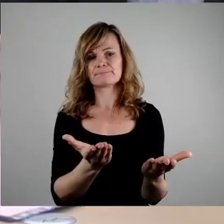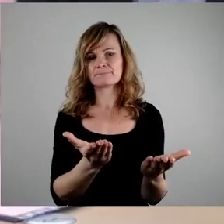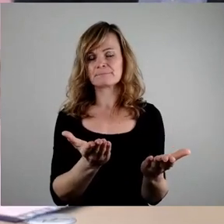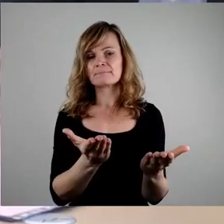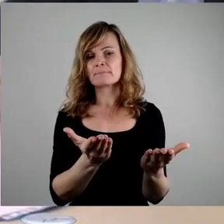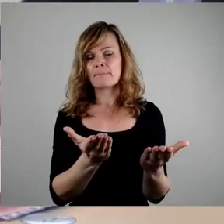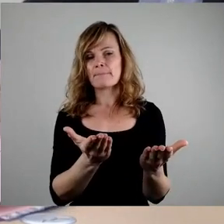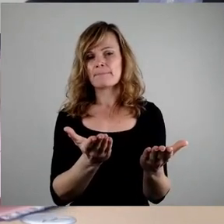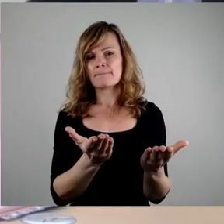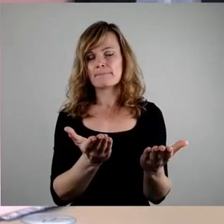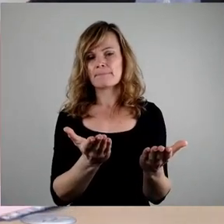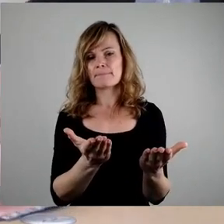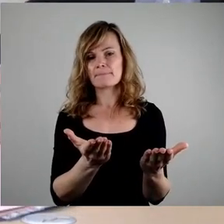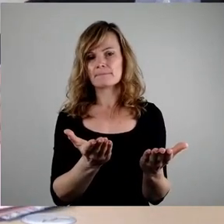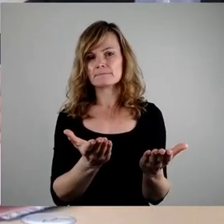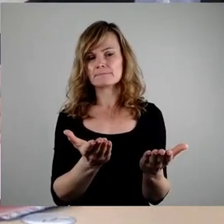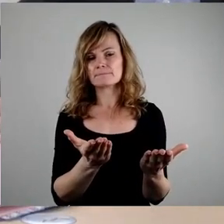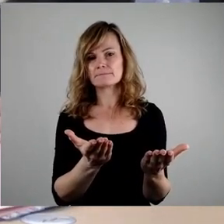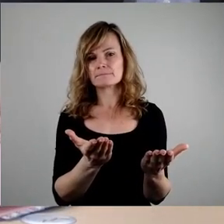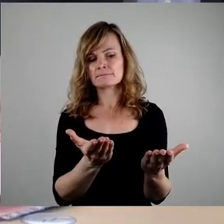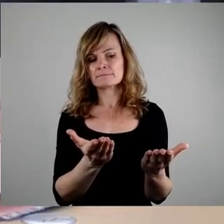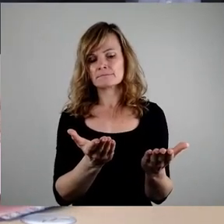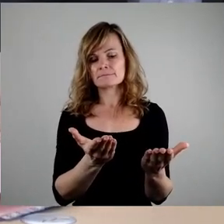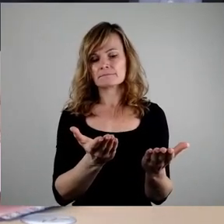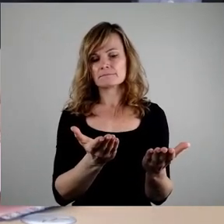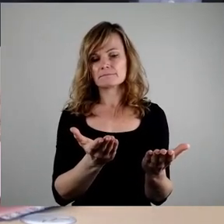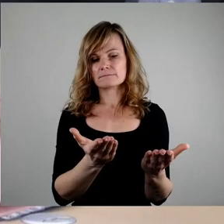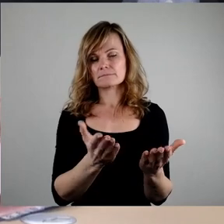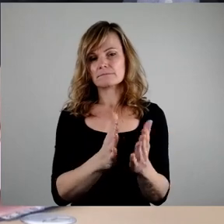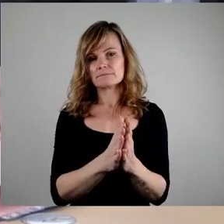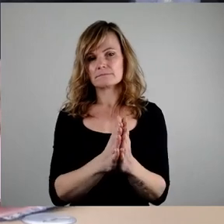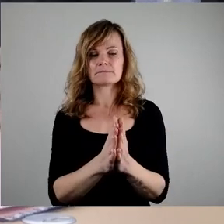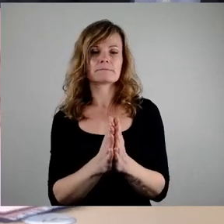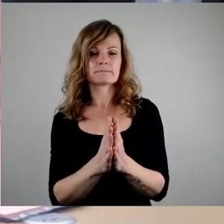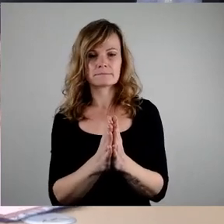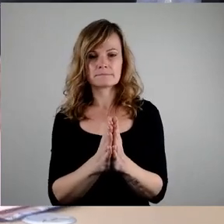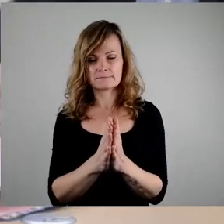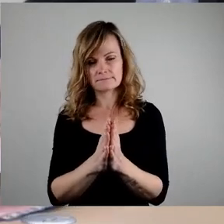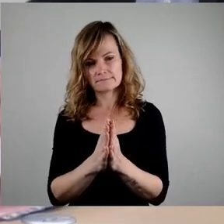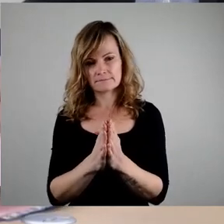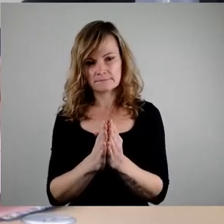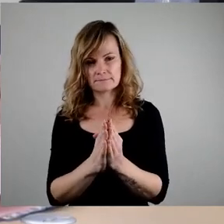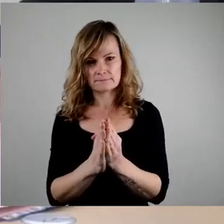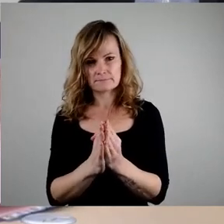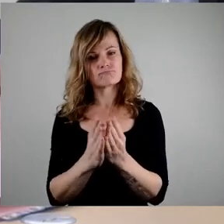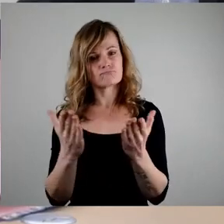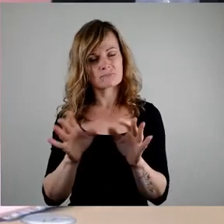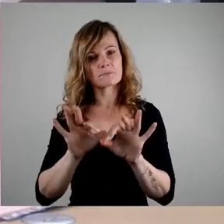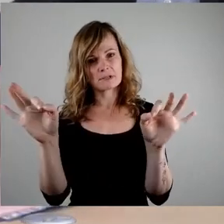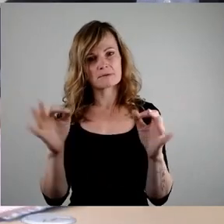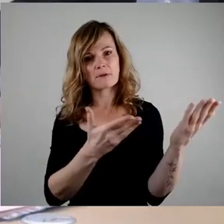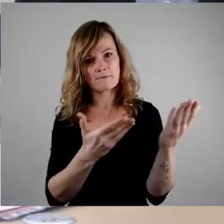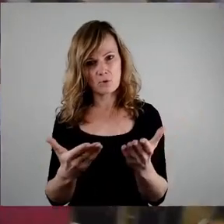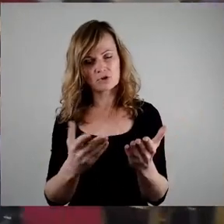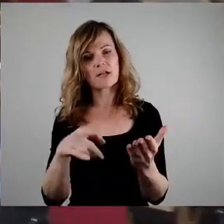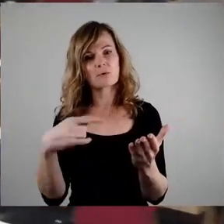optimalen Behandlung wäre es sinnvoll, ich den jetzt uns vorzustellen und einzubringen. Bitte schön, Frau Walter.